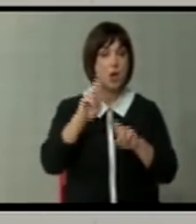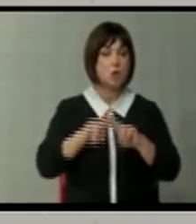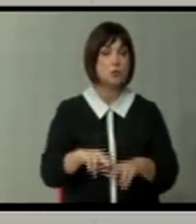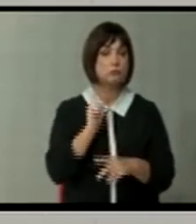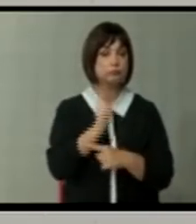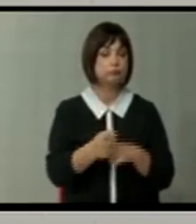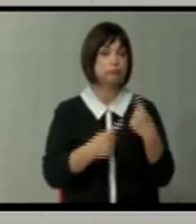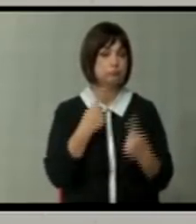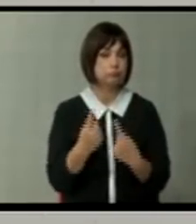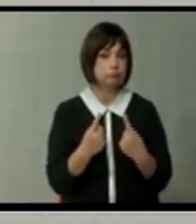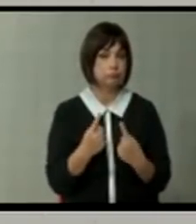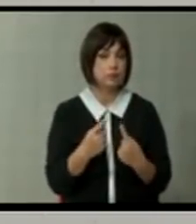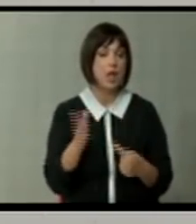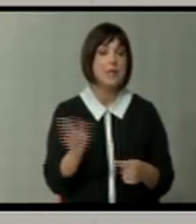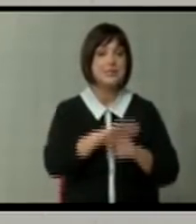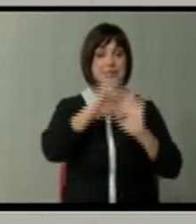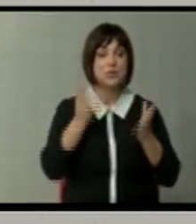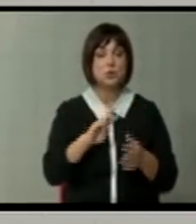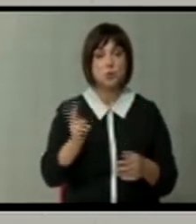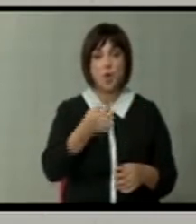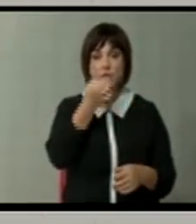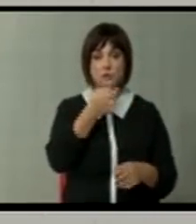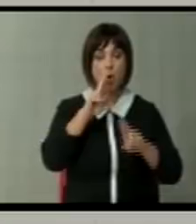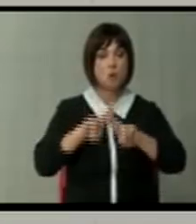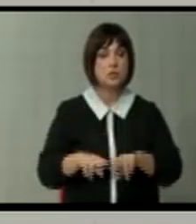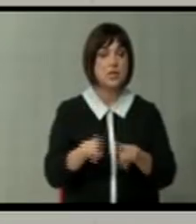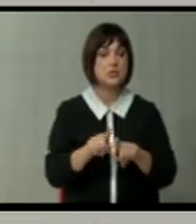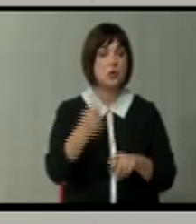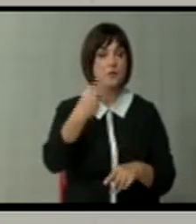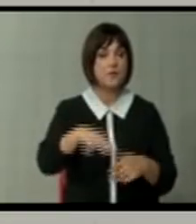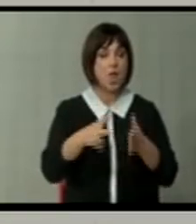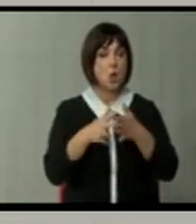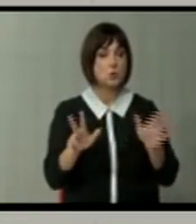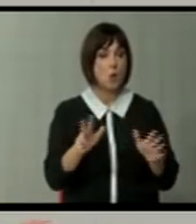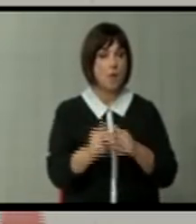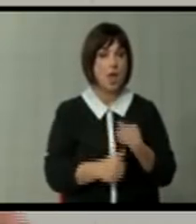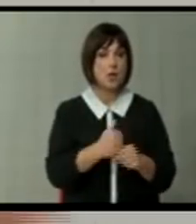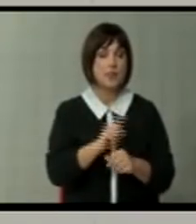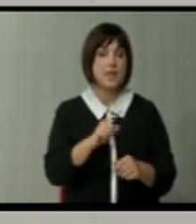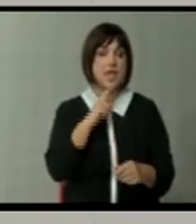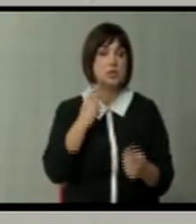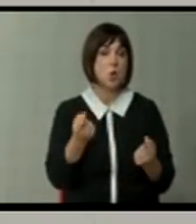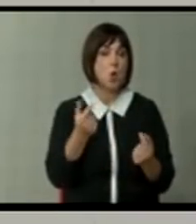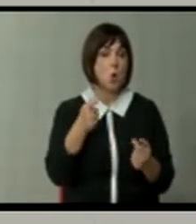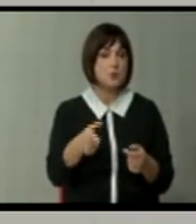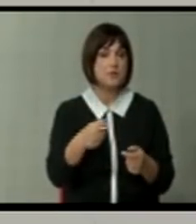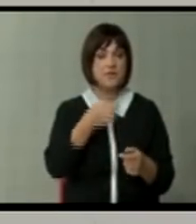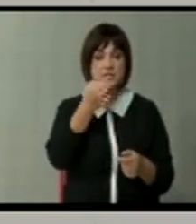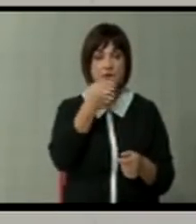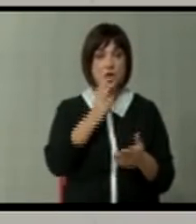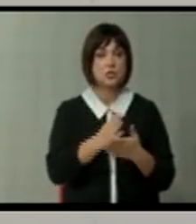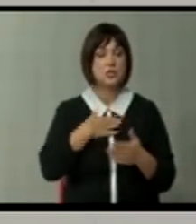условена. Али, се друго во извештајот се остана у вистокот 2018 година. Не е така розеф извештајот, што некој сака да ни